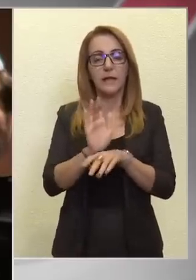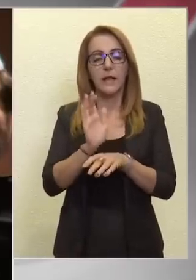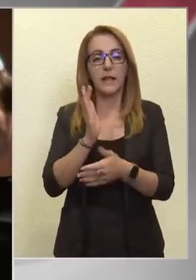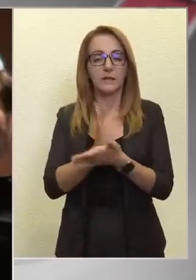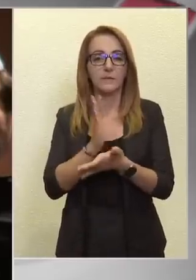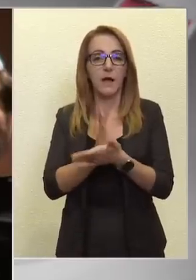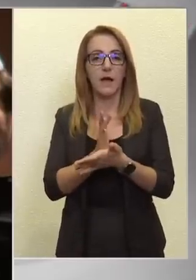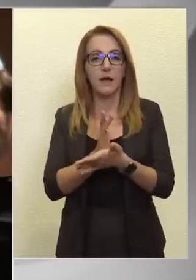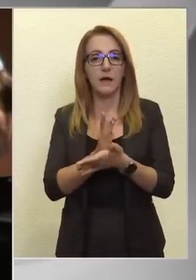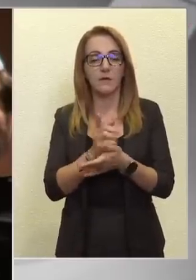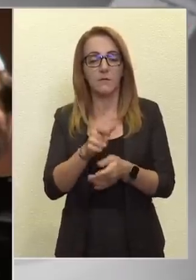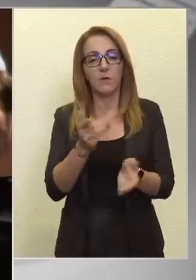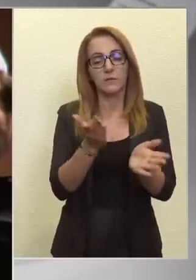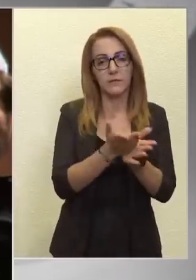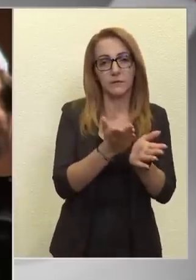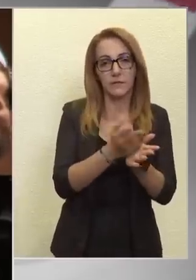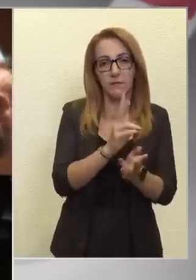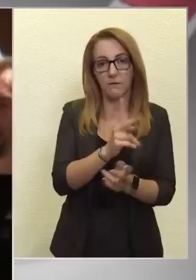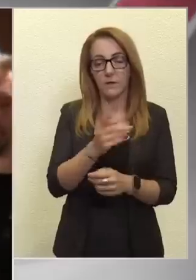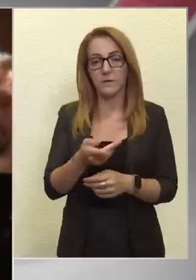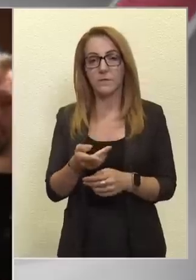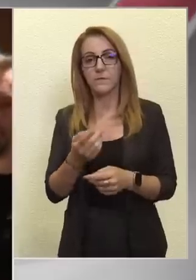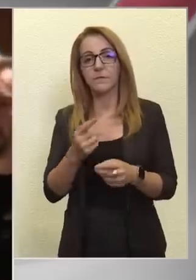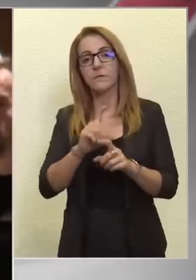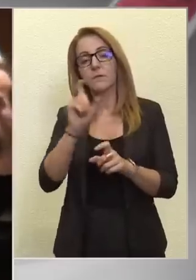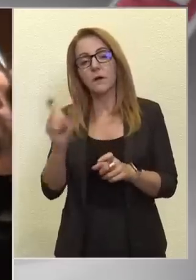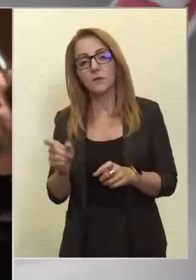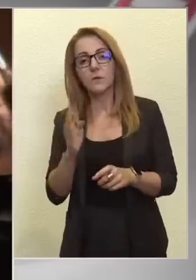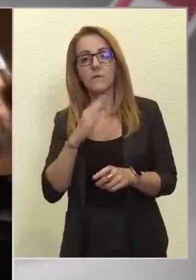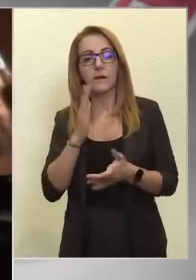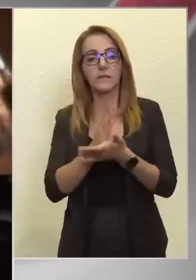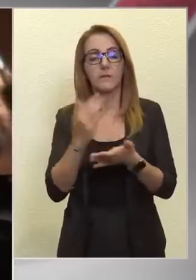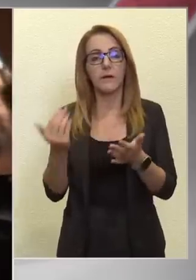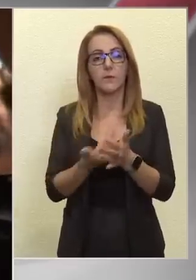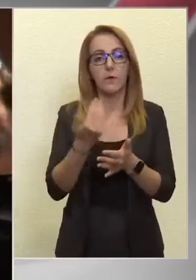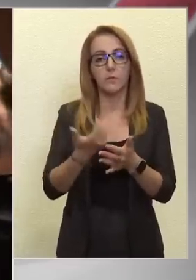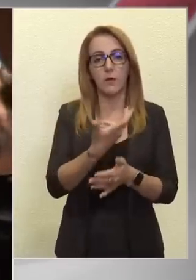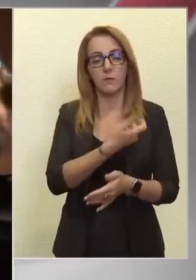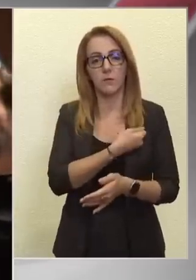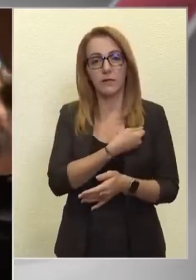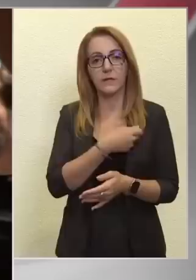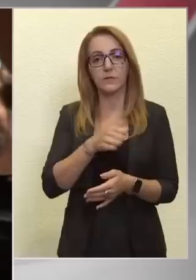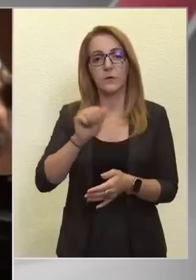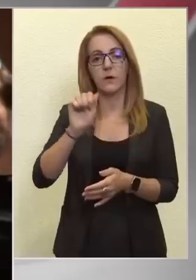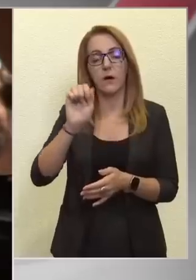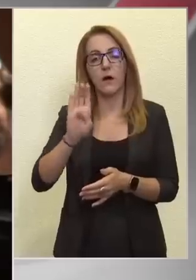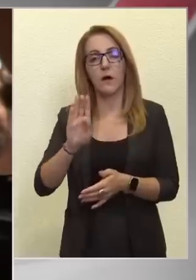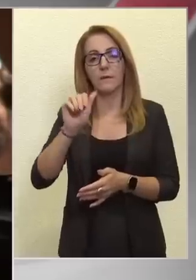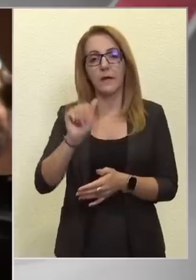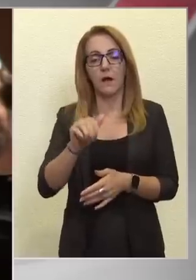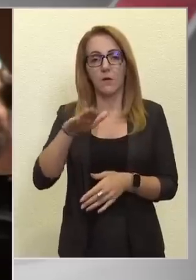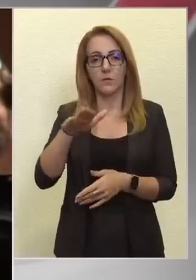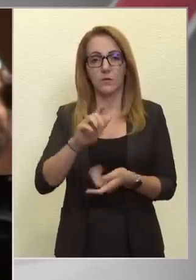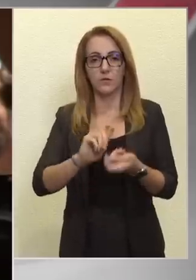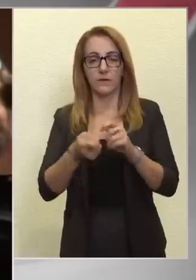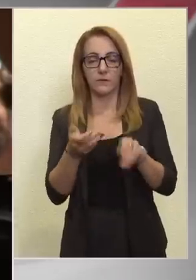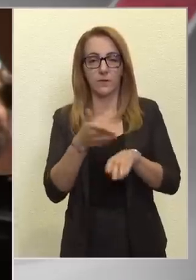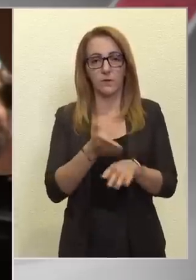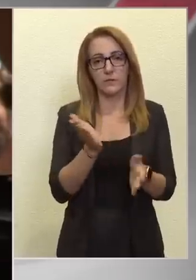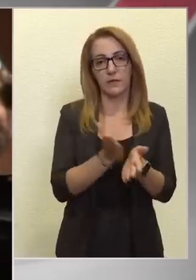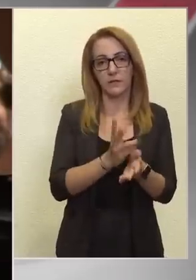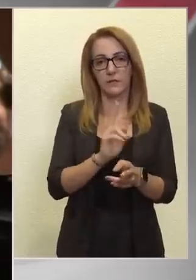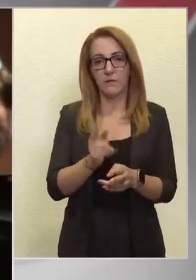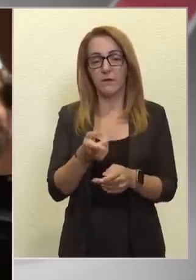tehát ahhoz van igazítva. Viszont ugye azóta a Pfizer gyárt már újabb oldatásokat is, amik a BA5-ös verzióhoz vannak igazítva. Ezekből